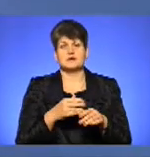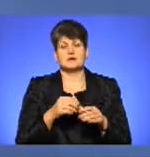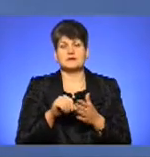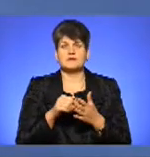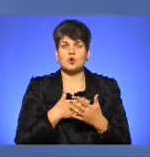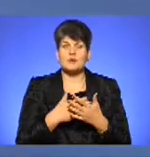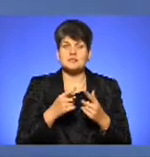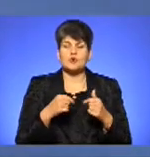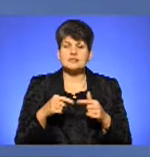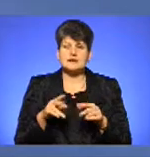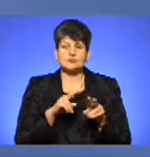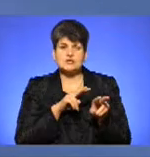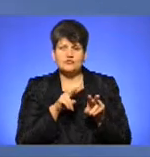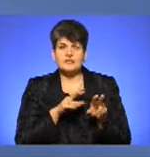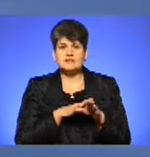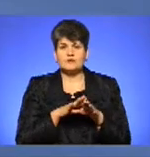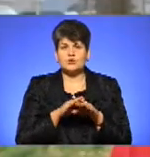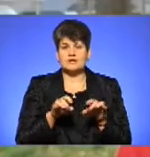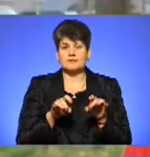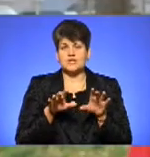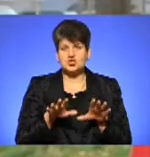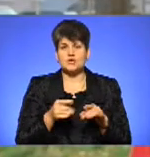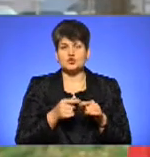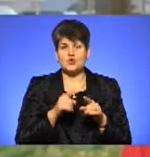слідкуватимуть за виконанням цього рішення обласної ради.